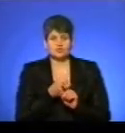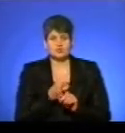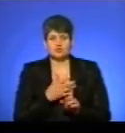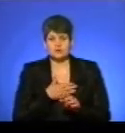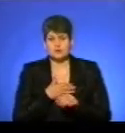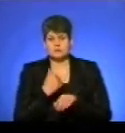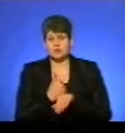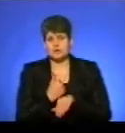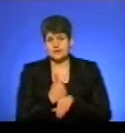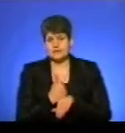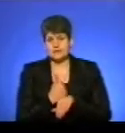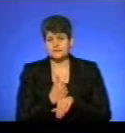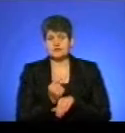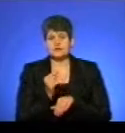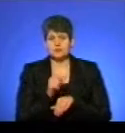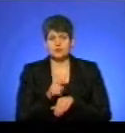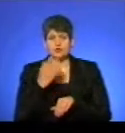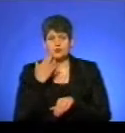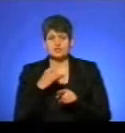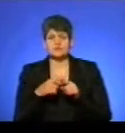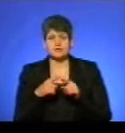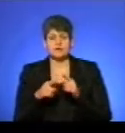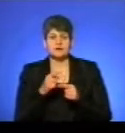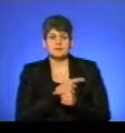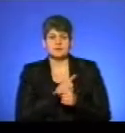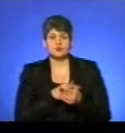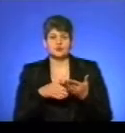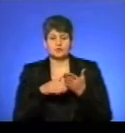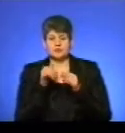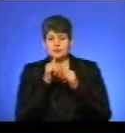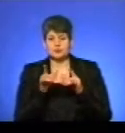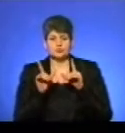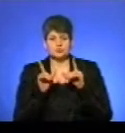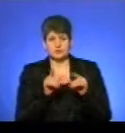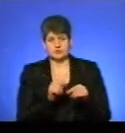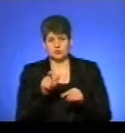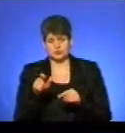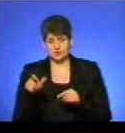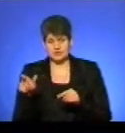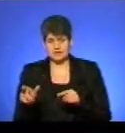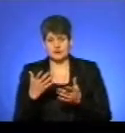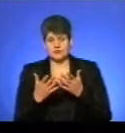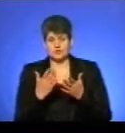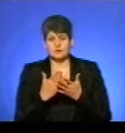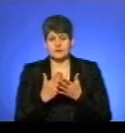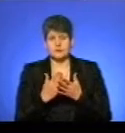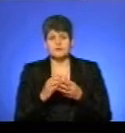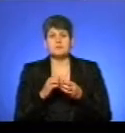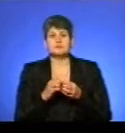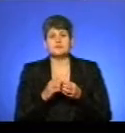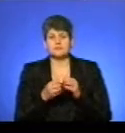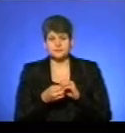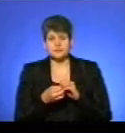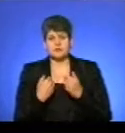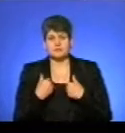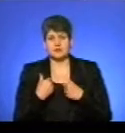пріоритеті, коли карети швидкої медичної допомоги не можуть доїхати до пацієнтів або десь застрілюють в снігових заметах. Ми реагуємо також на